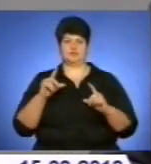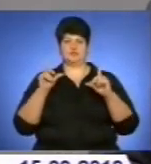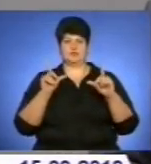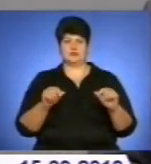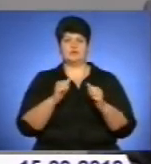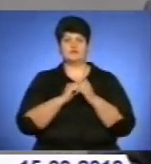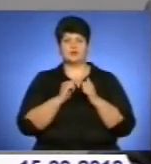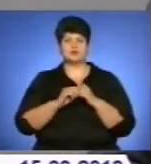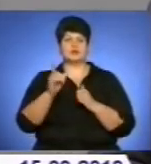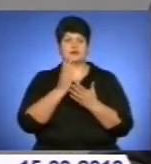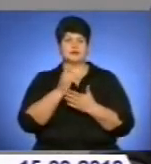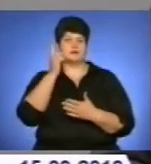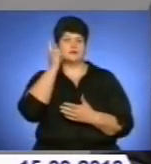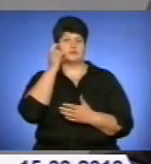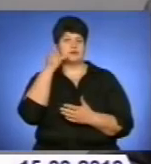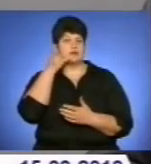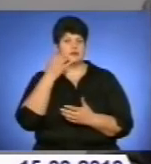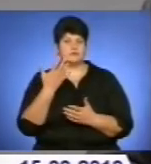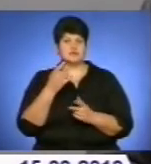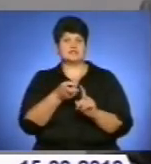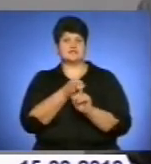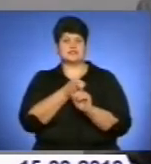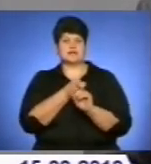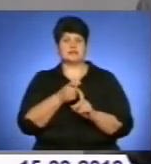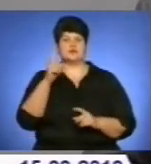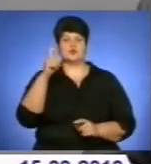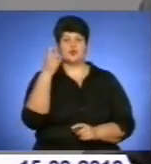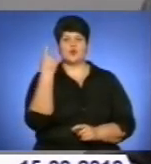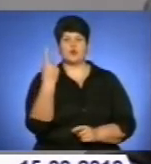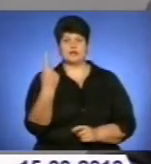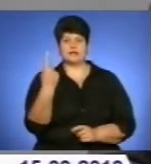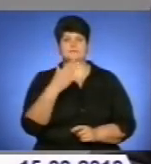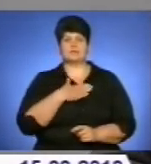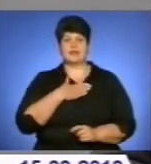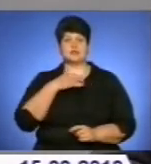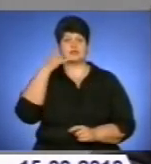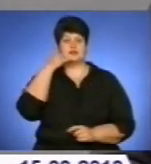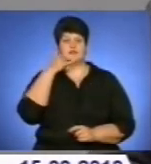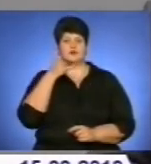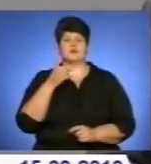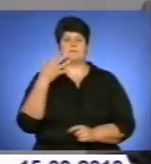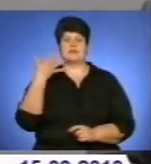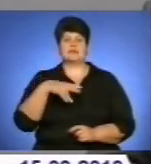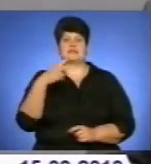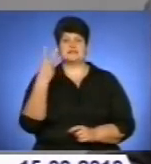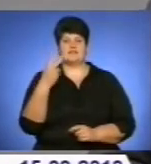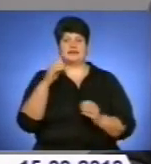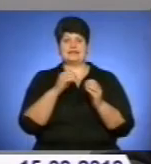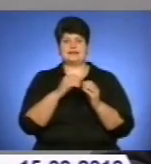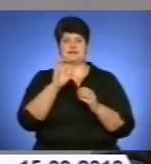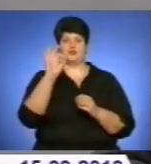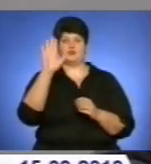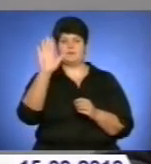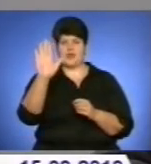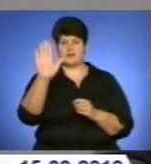Ваші рекомендації тим, хто може опинитися в дорозі і десь не проїхати? Ну,